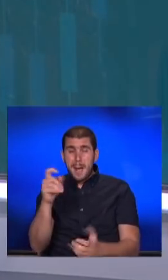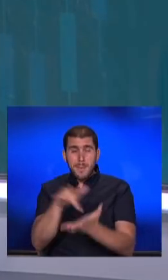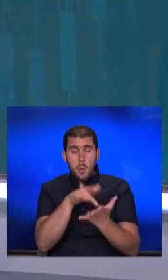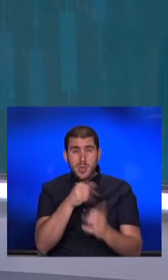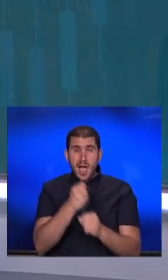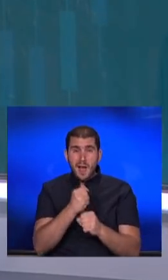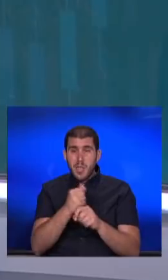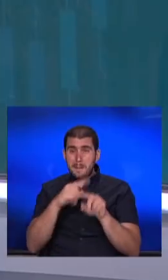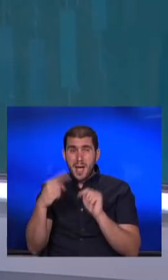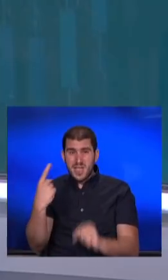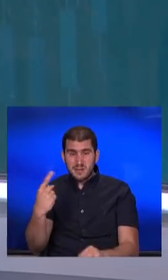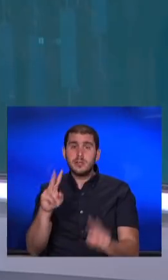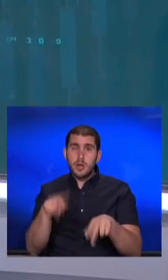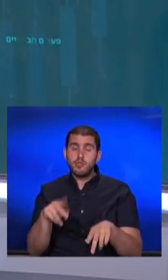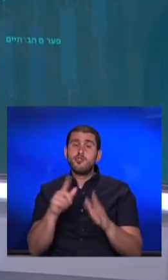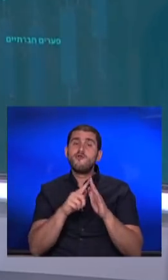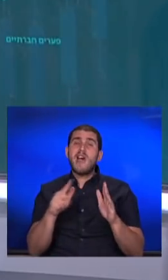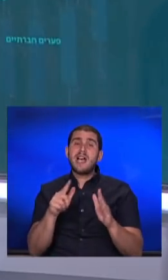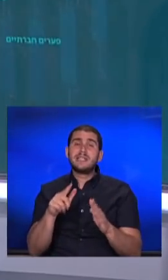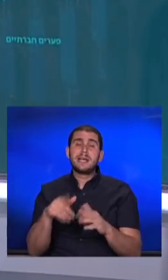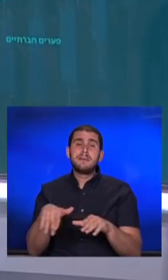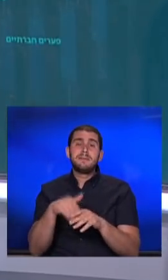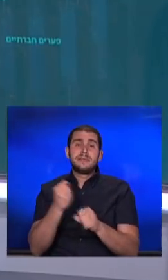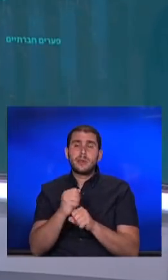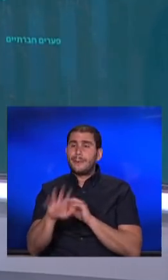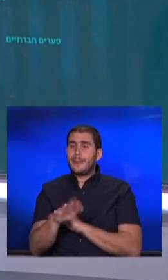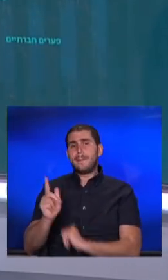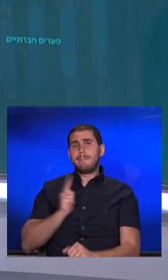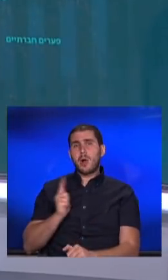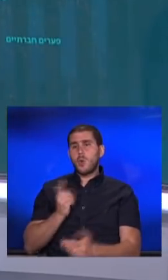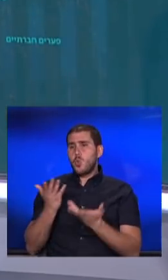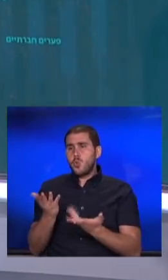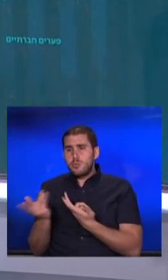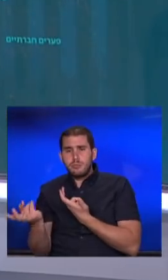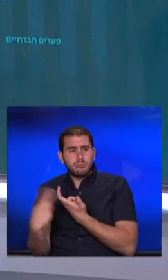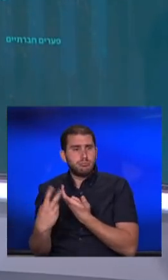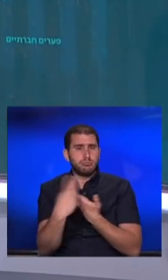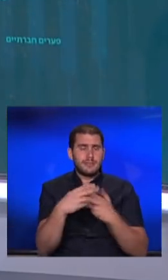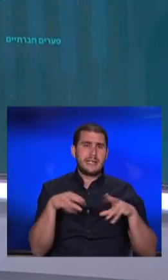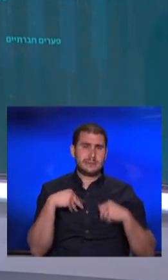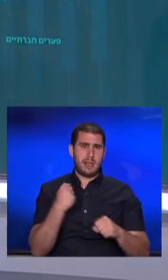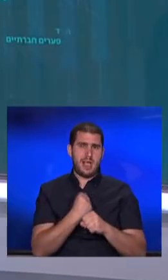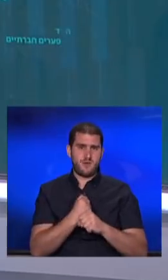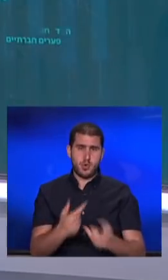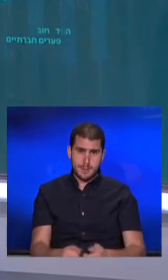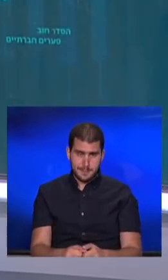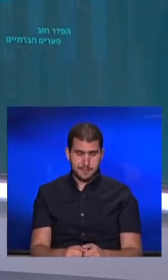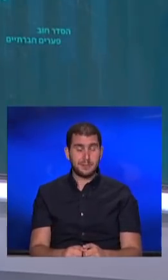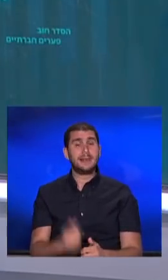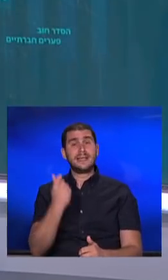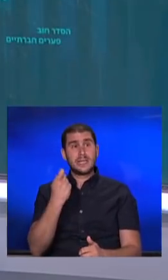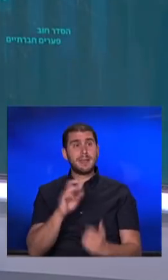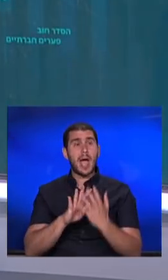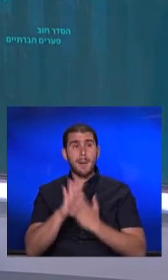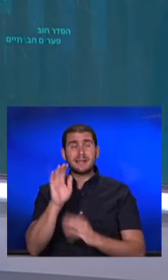בענפים האלה, יש עוד 17 משרות ריקות שממתינות שמישהו יבוא ויסכים לעשות את העבודה. כמעט 14